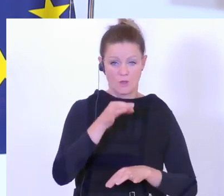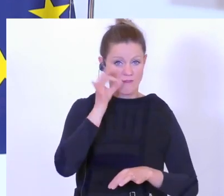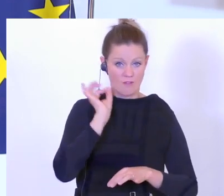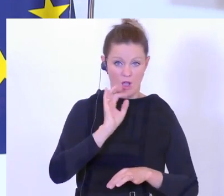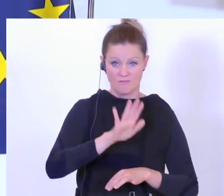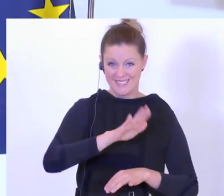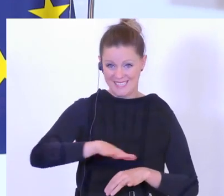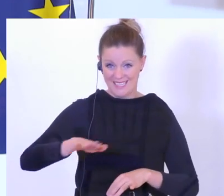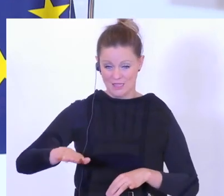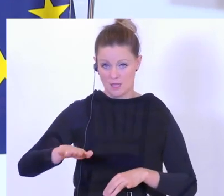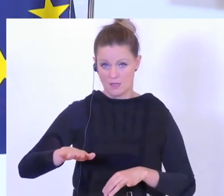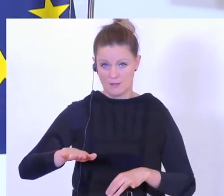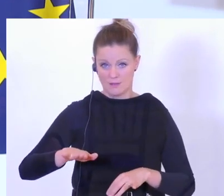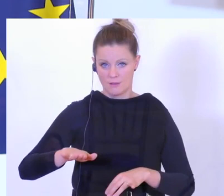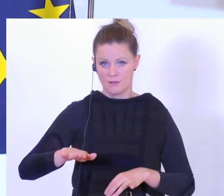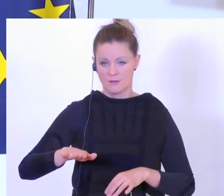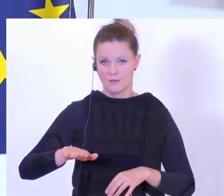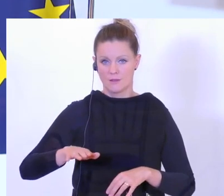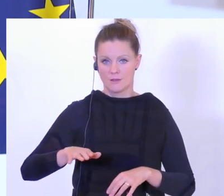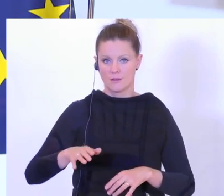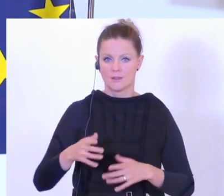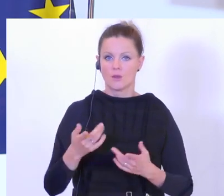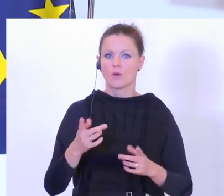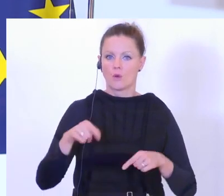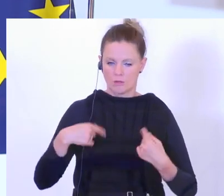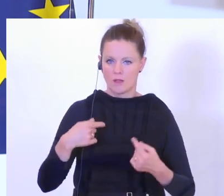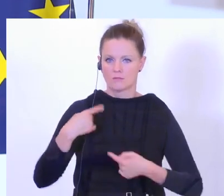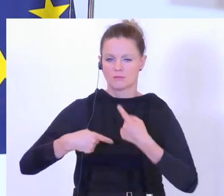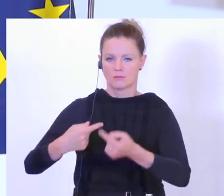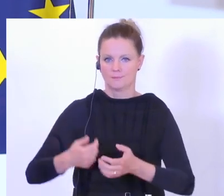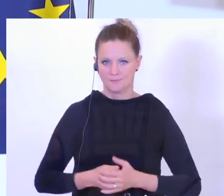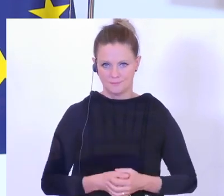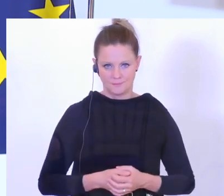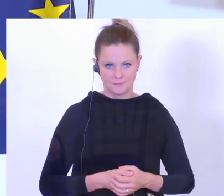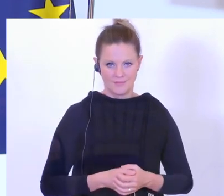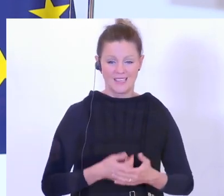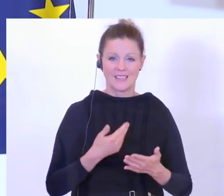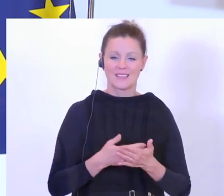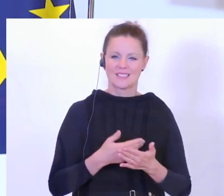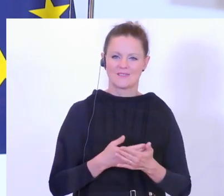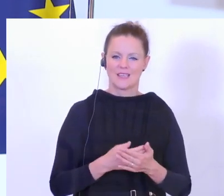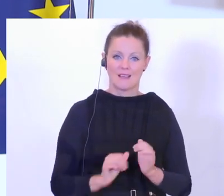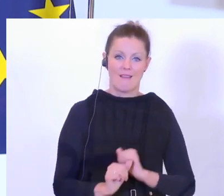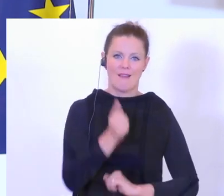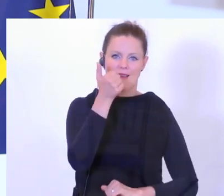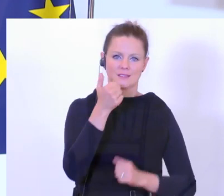dann funktioniert der Mechanismus in der Regel. Und daher die primäre